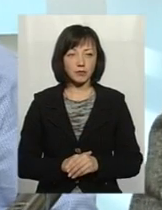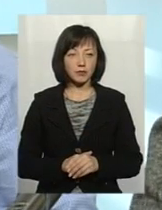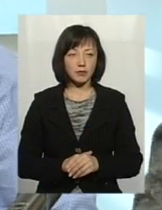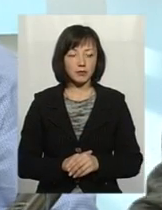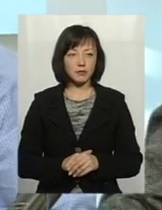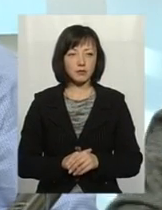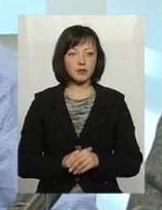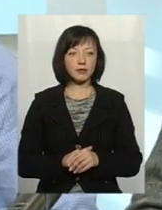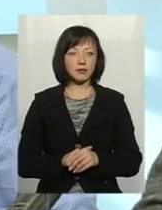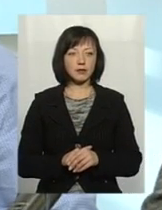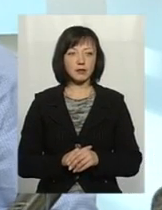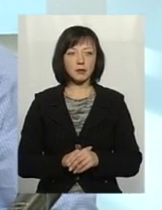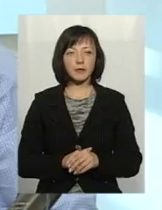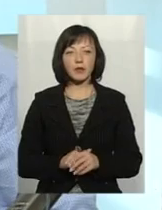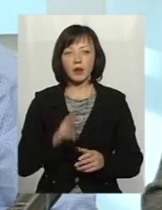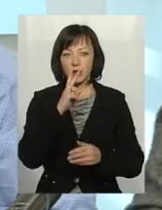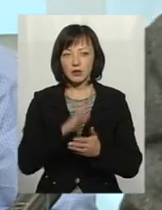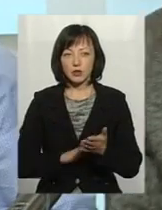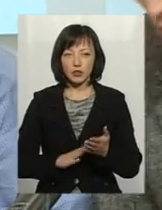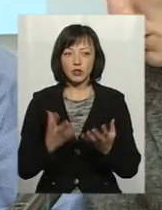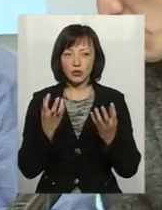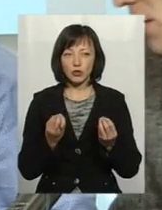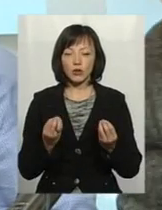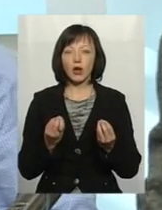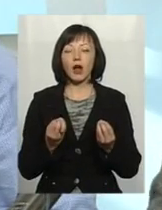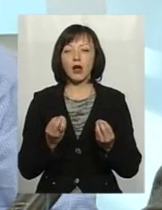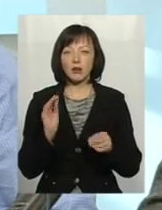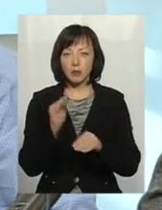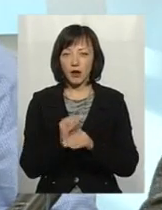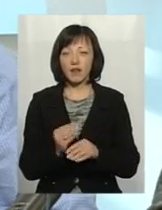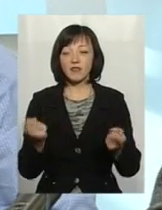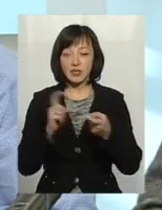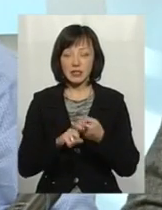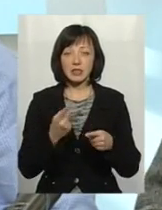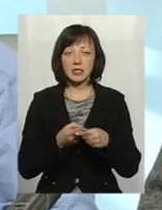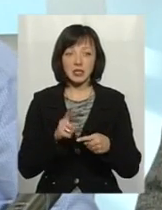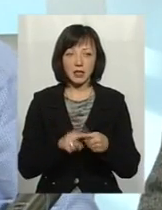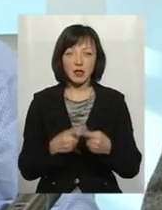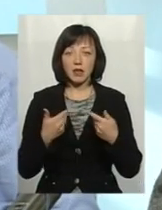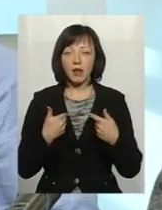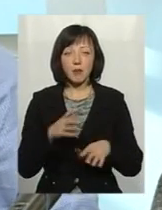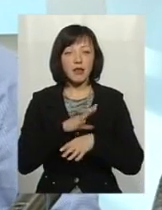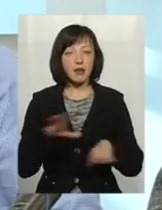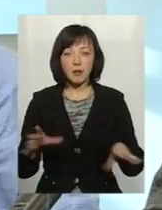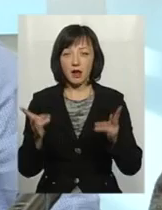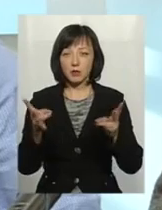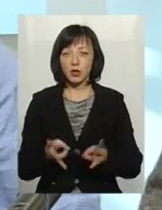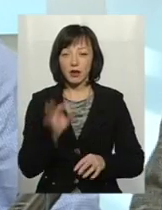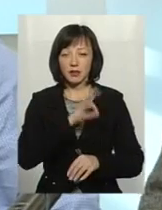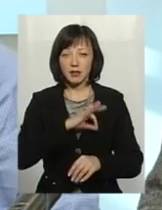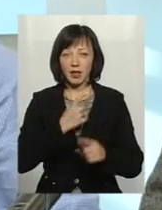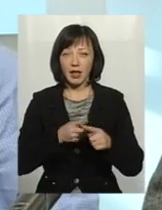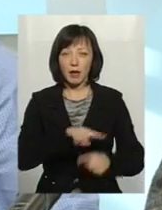І я розповідаю. Ви зв'язі з цим нам не було необхідність експлуатуватися ці